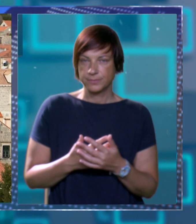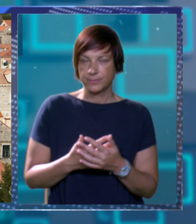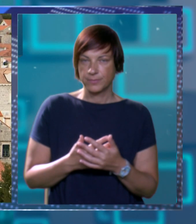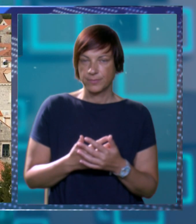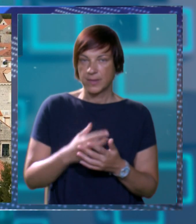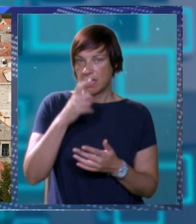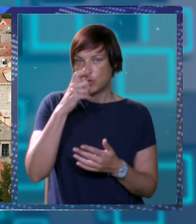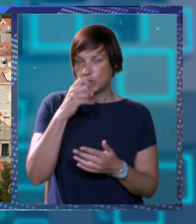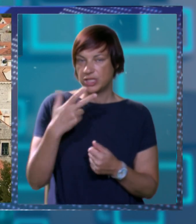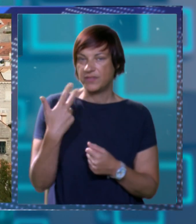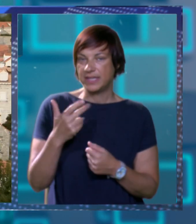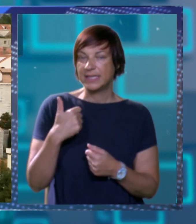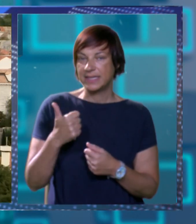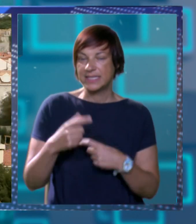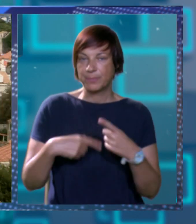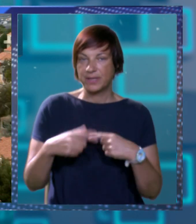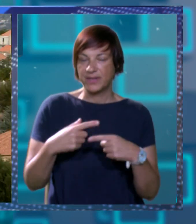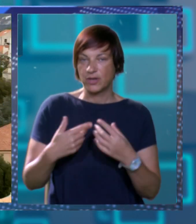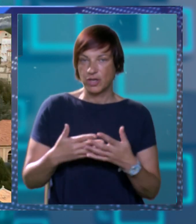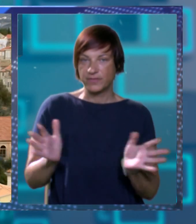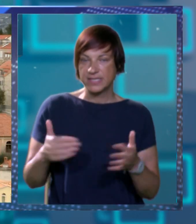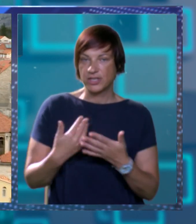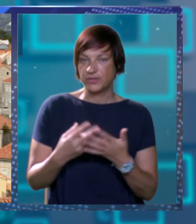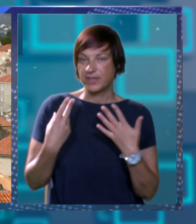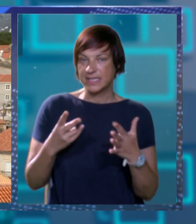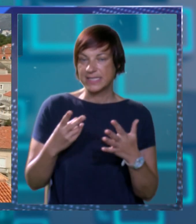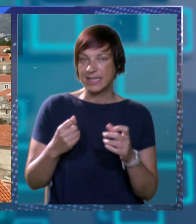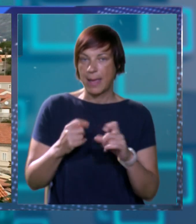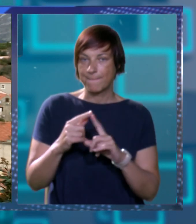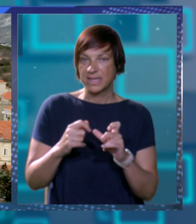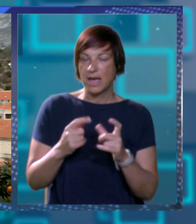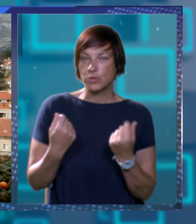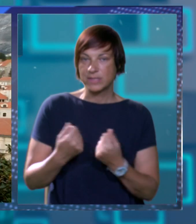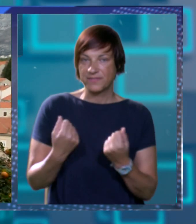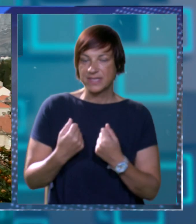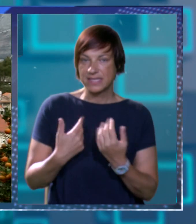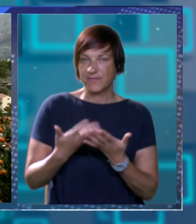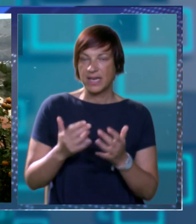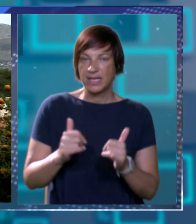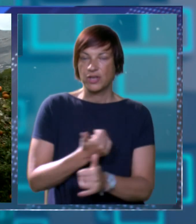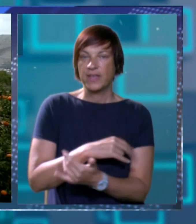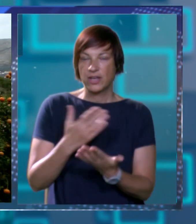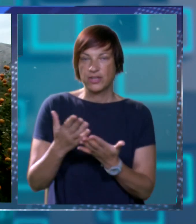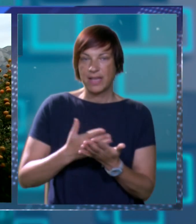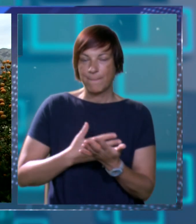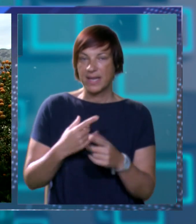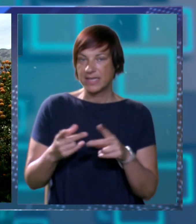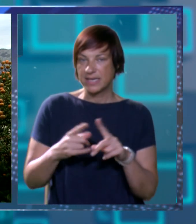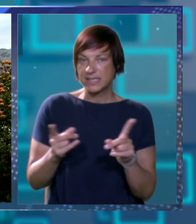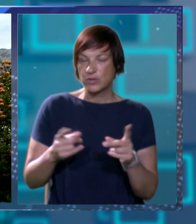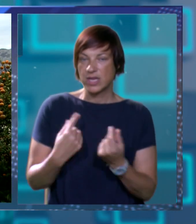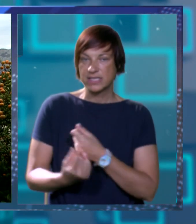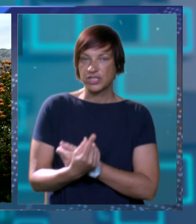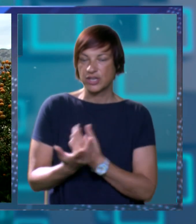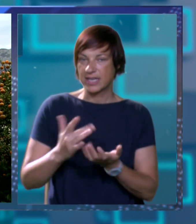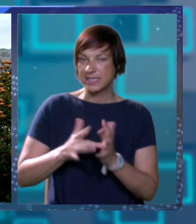U četvrtak 31. kolovoza otvara se 17. Epidaurus festival i ove godine planiran je niz različitih